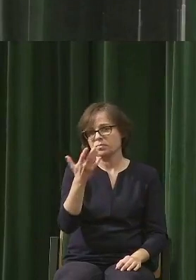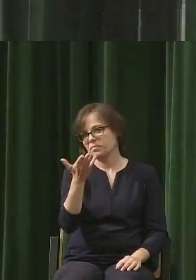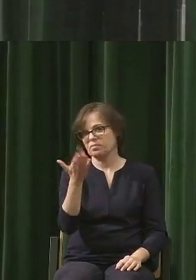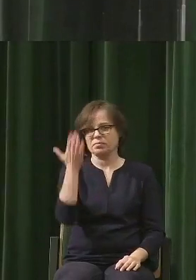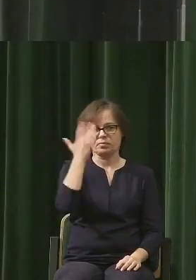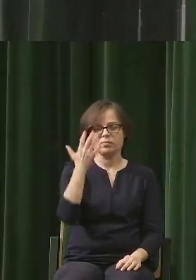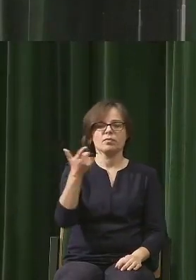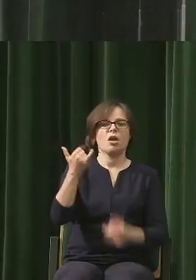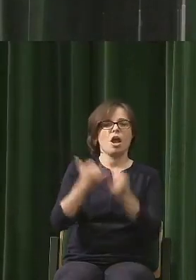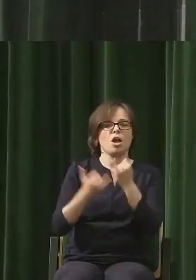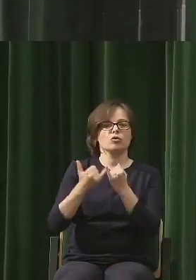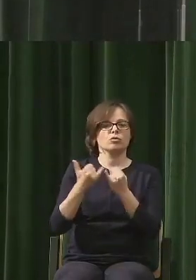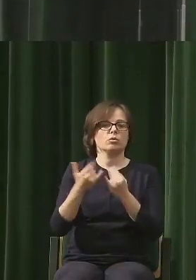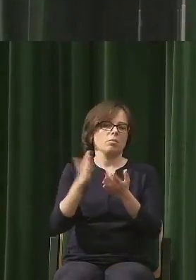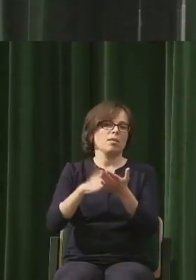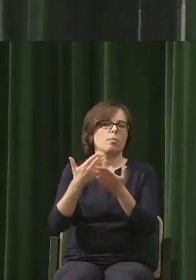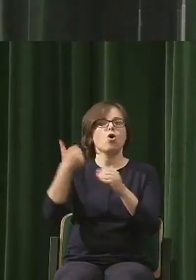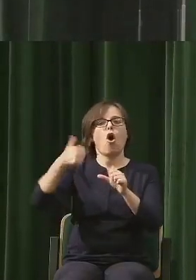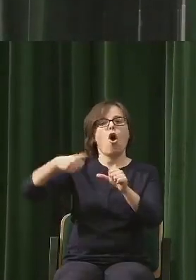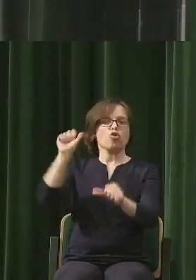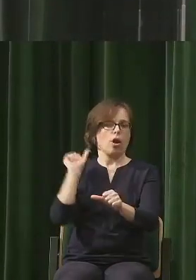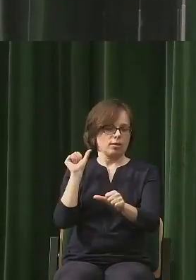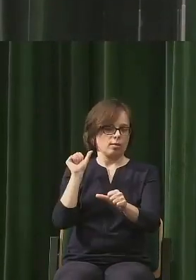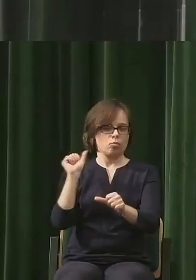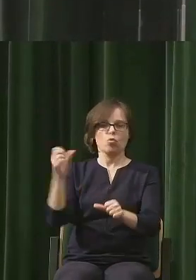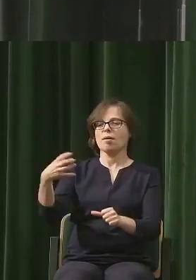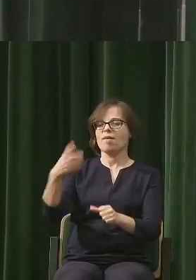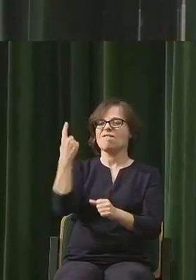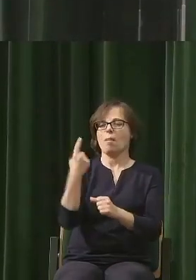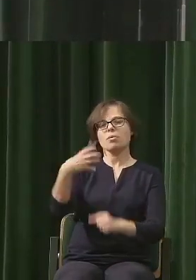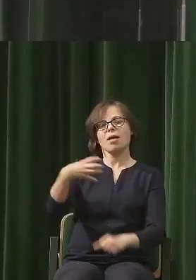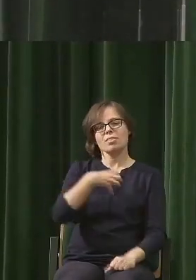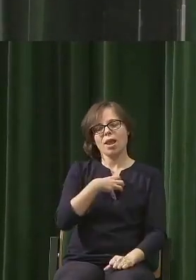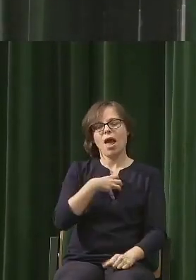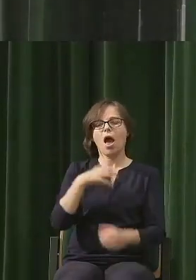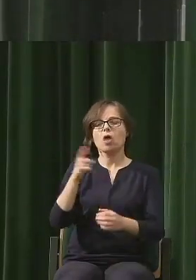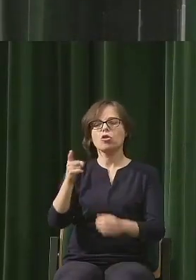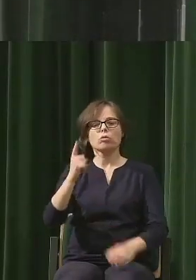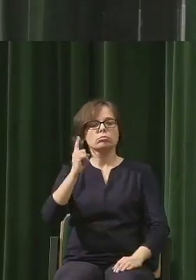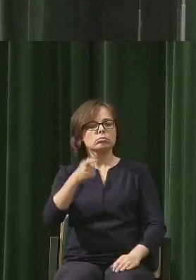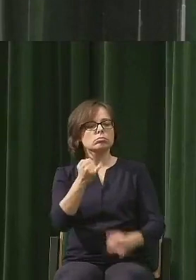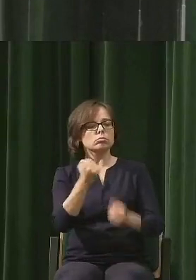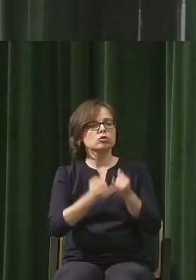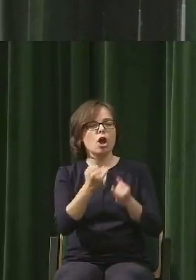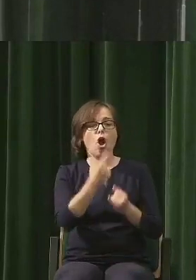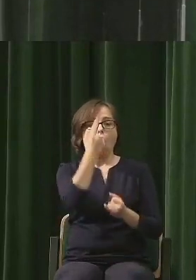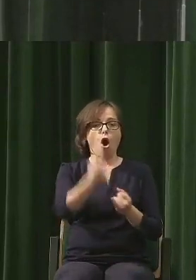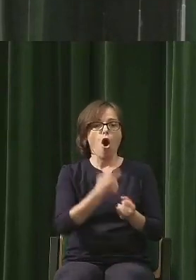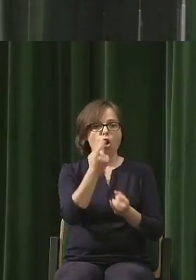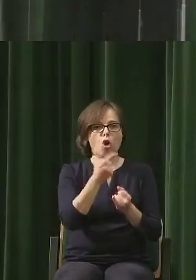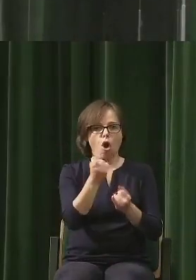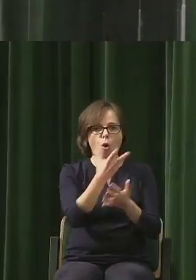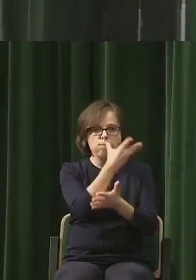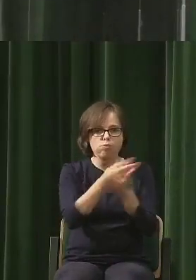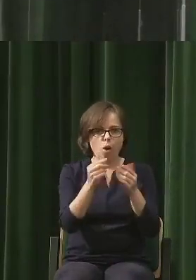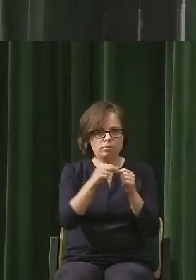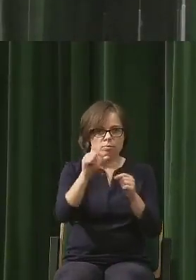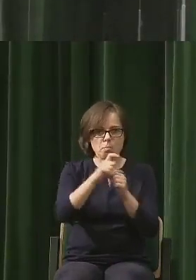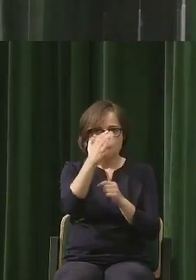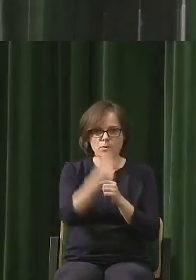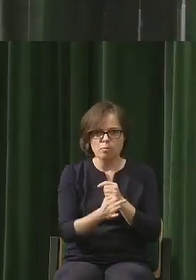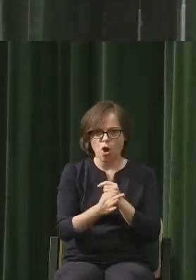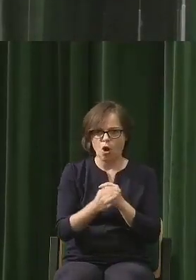w fabryce, rok temu powiedział, że mniej niż 5% większy płace w ciągu roku, to w ogóle skandal, w ogóle